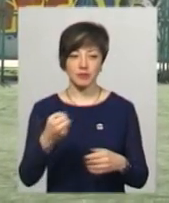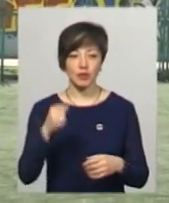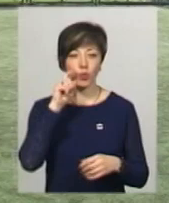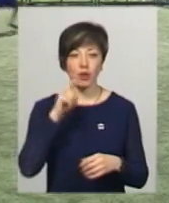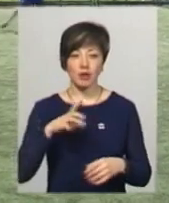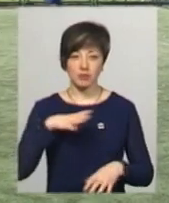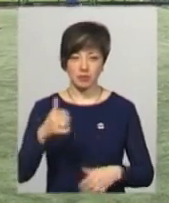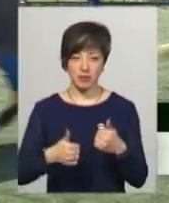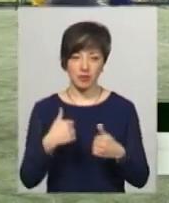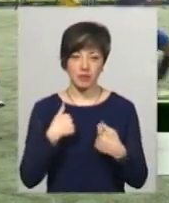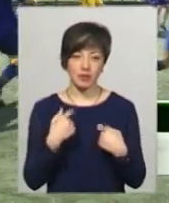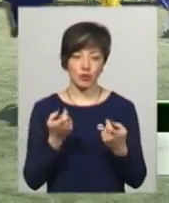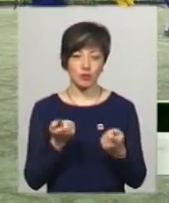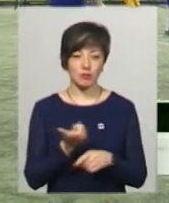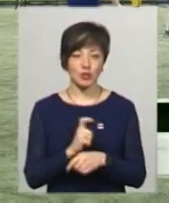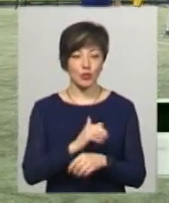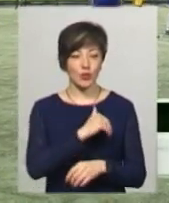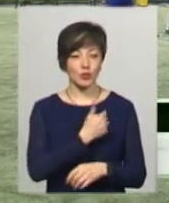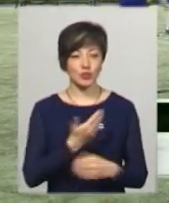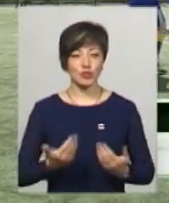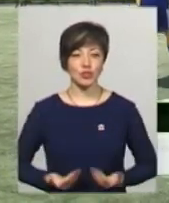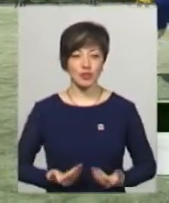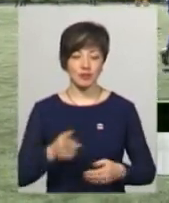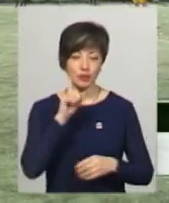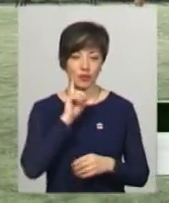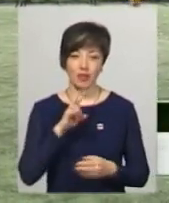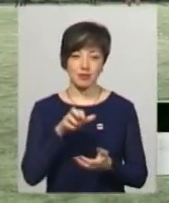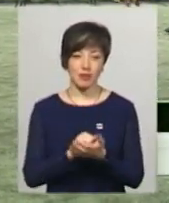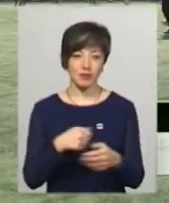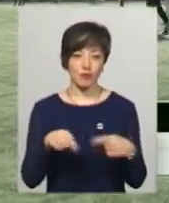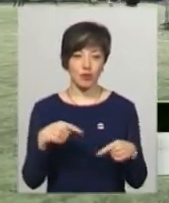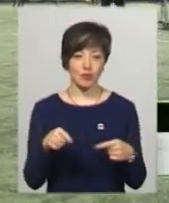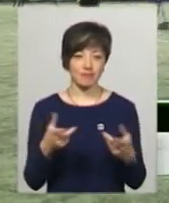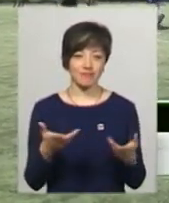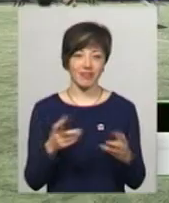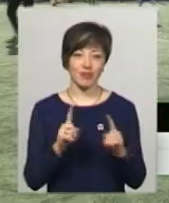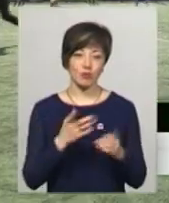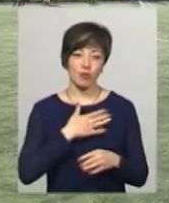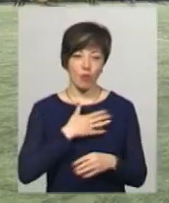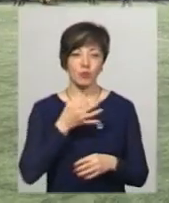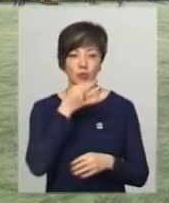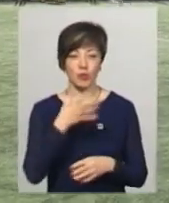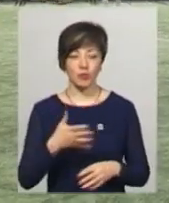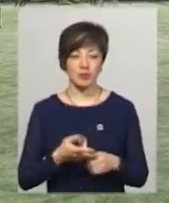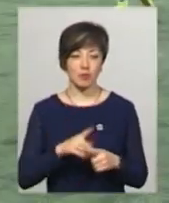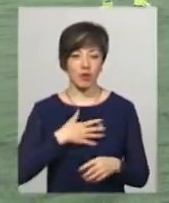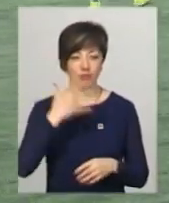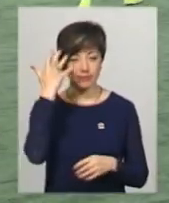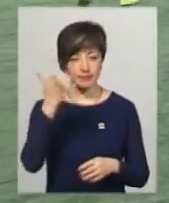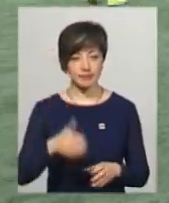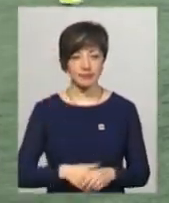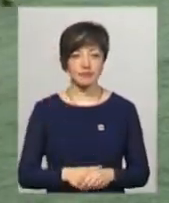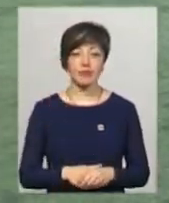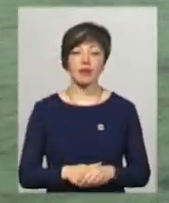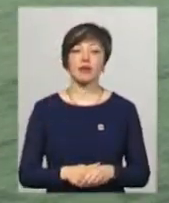їздив також. Мені якось більше хочеться вжити в удовольстві, а не займатися футболом. Мені якось це, ну дуже моє, але мені це подобається, це як моє хобі. Фінал